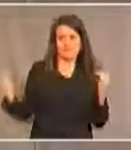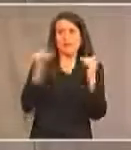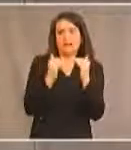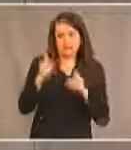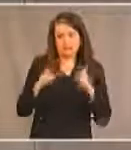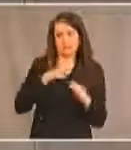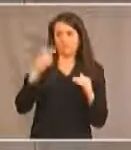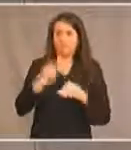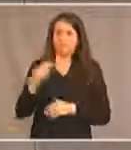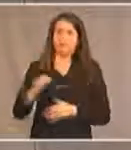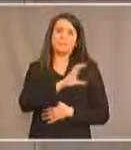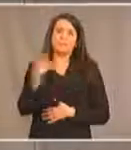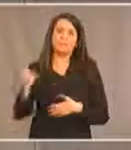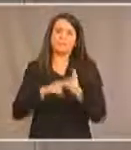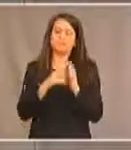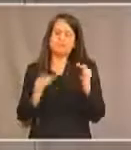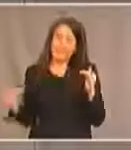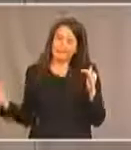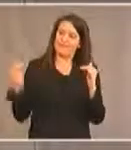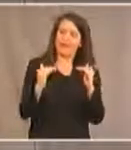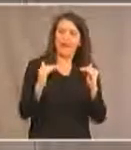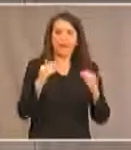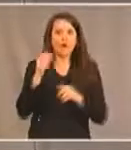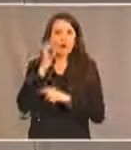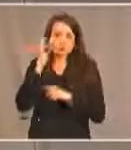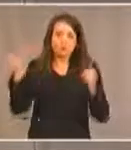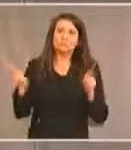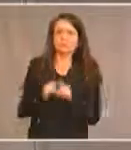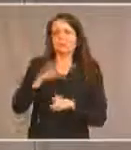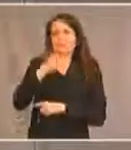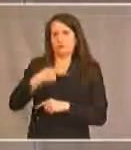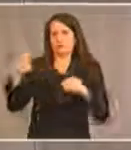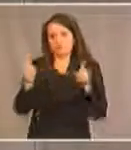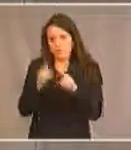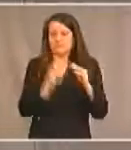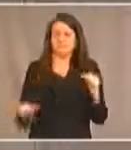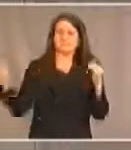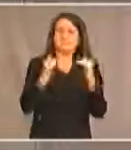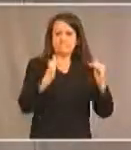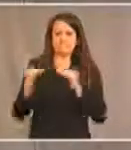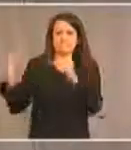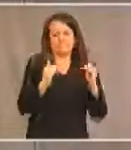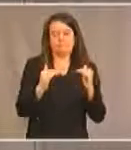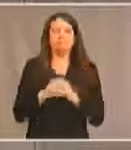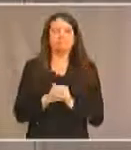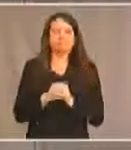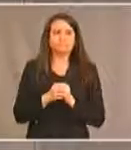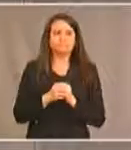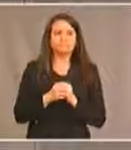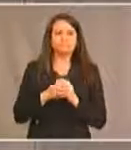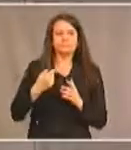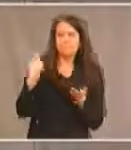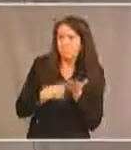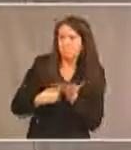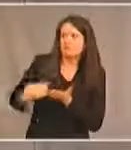ayant des handicaps au Canada signifie l'égalité pour les autochtones ayant des handicaps également. Nos propos aideront